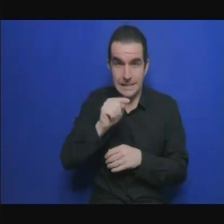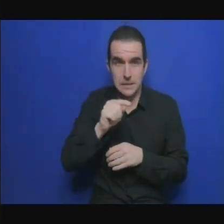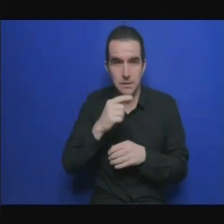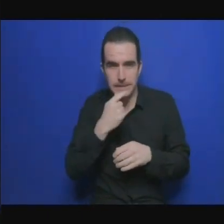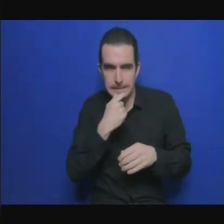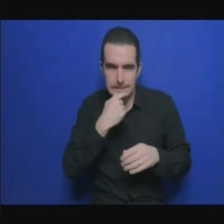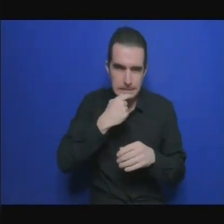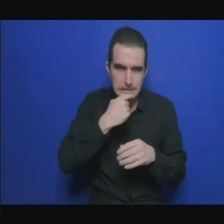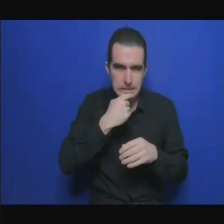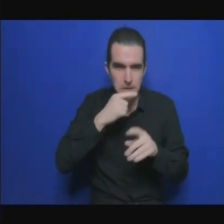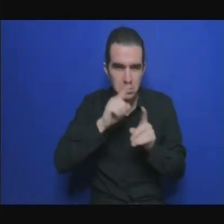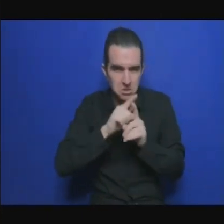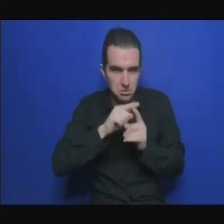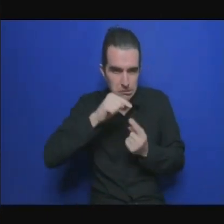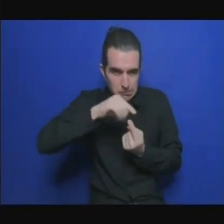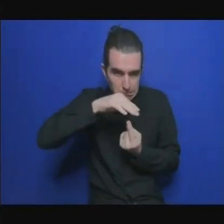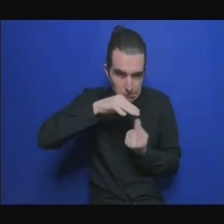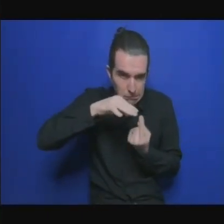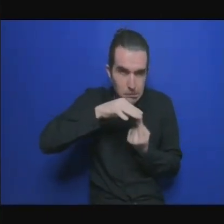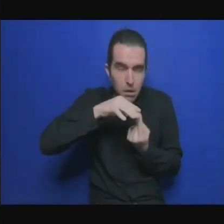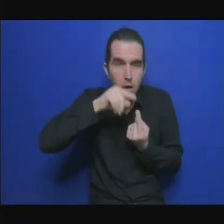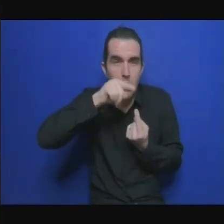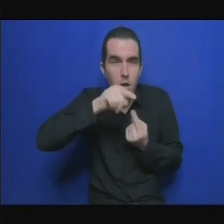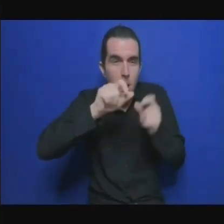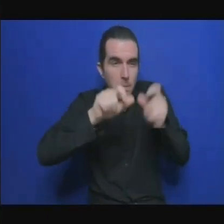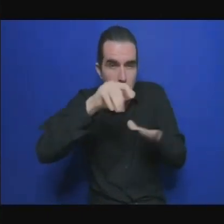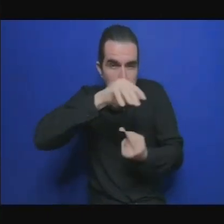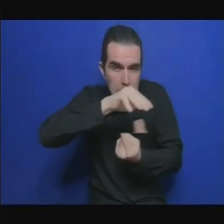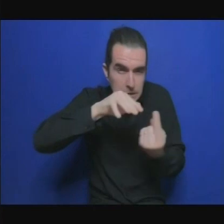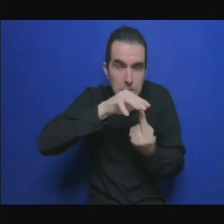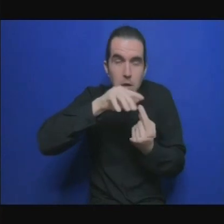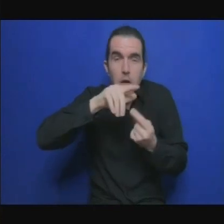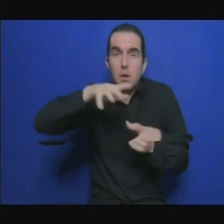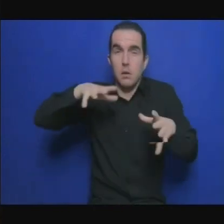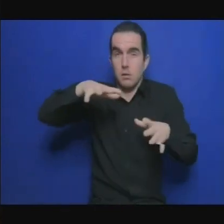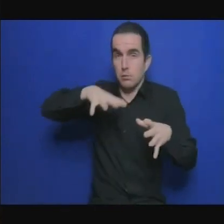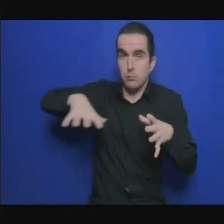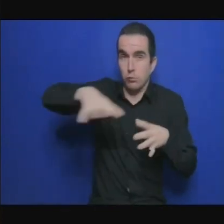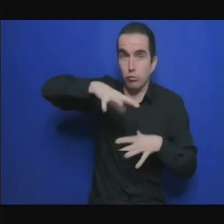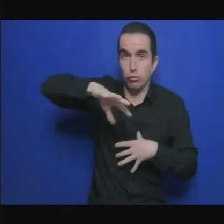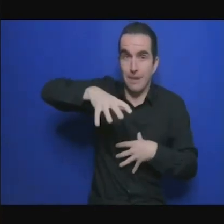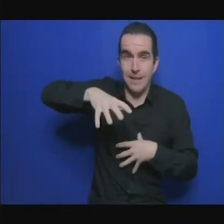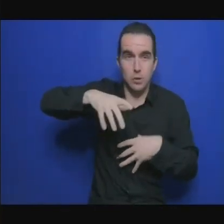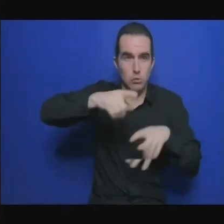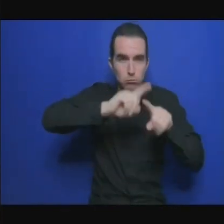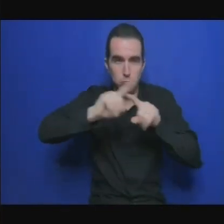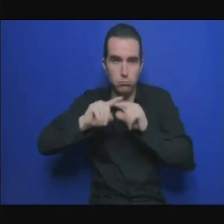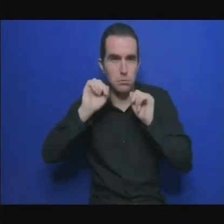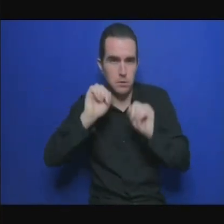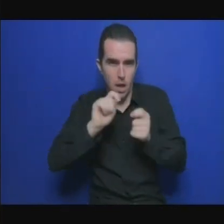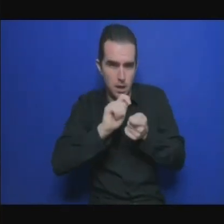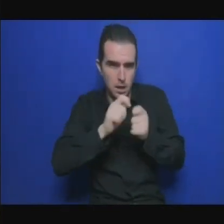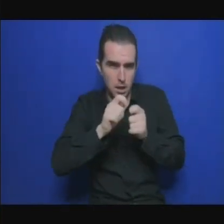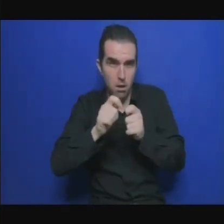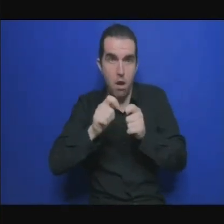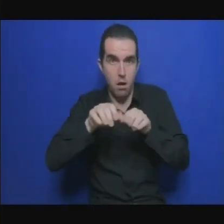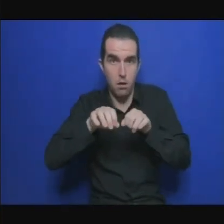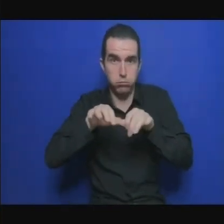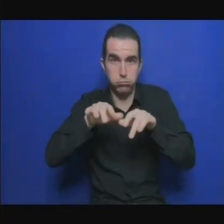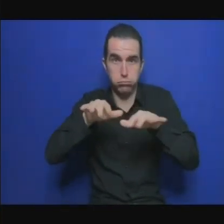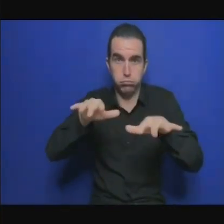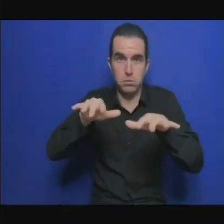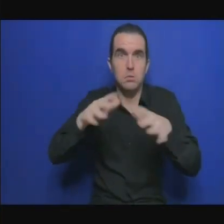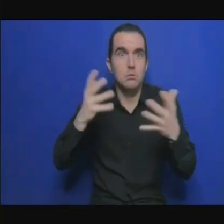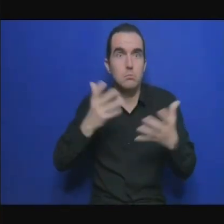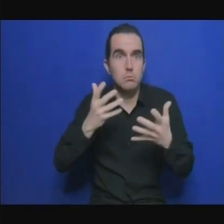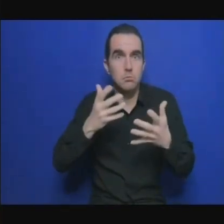feu ou de la cuisson au charbon de bois donc voilà quelqu'un a parlé du gaz naturel